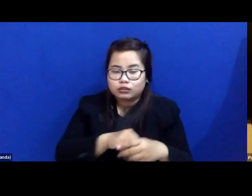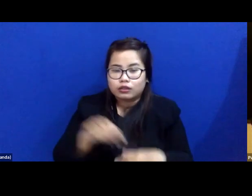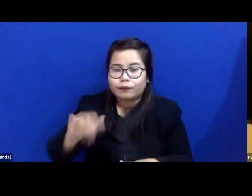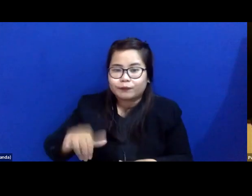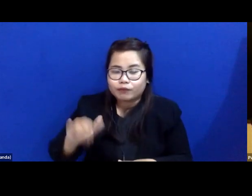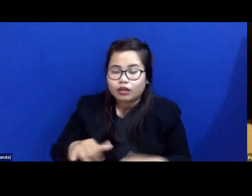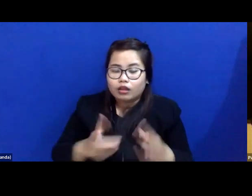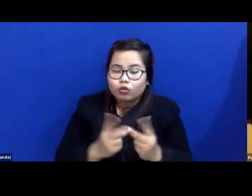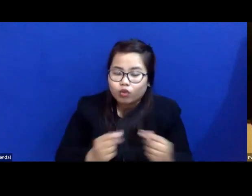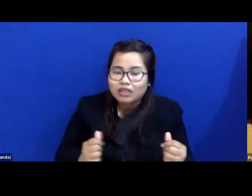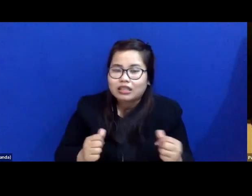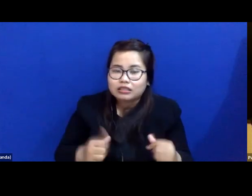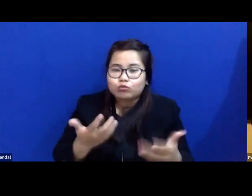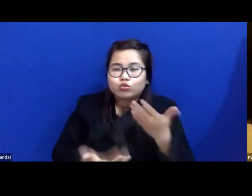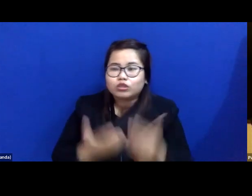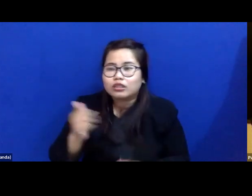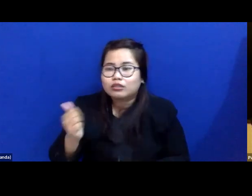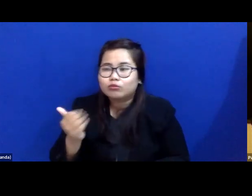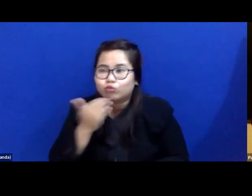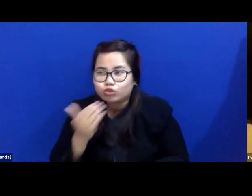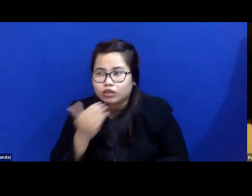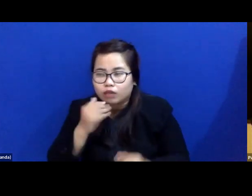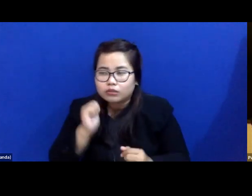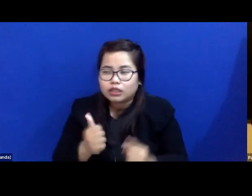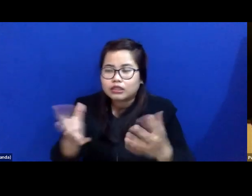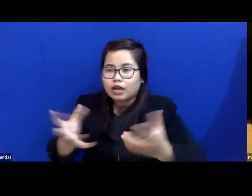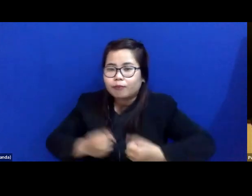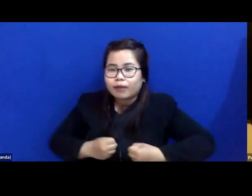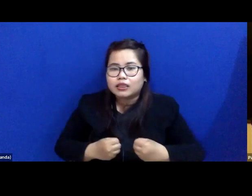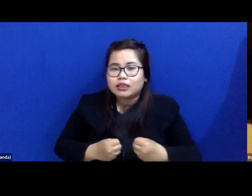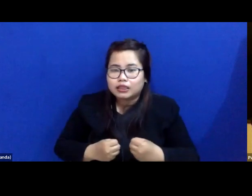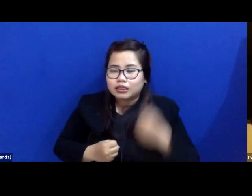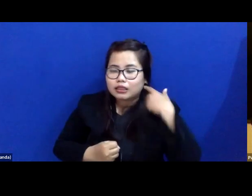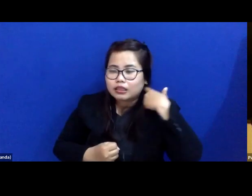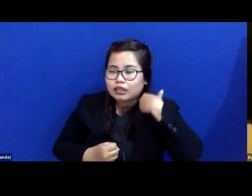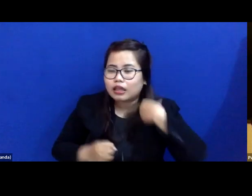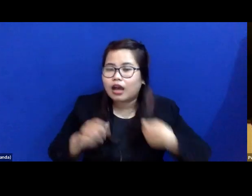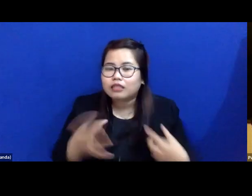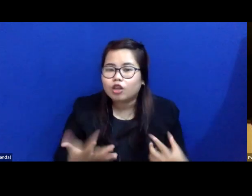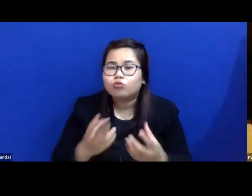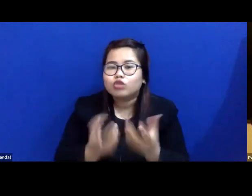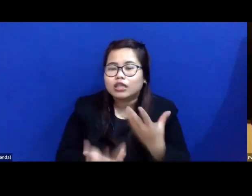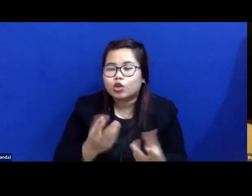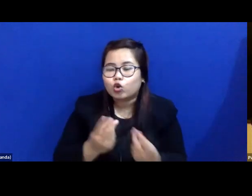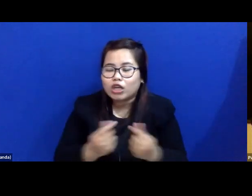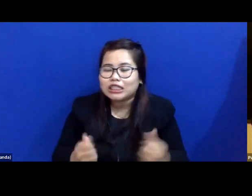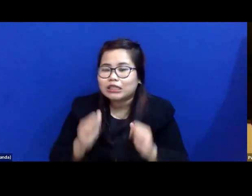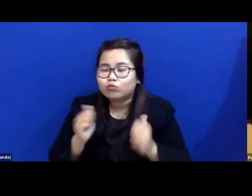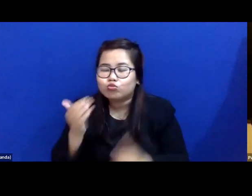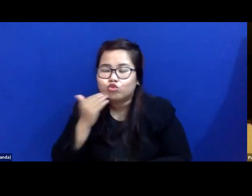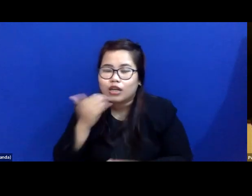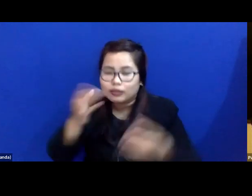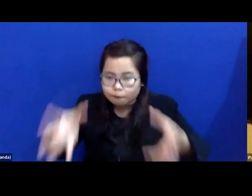Kualitas yang mudah diperoleh. kualitas yang mudah dipahami.